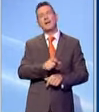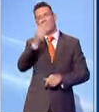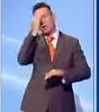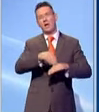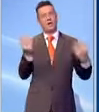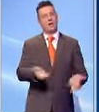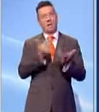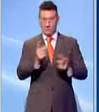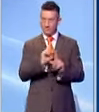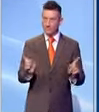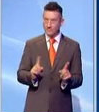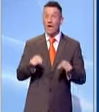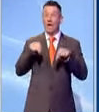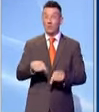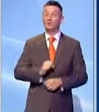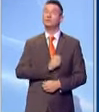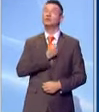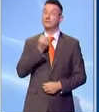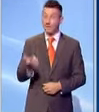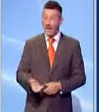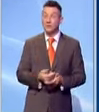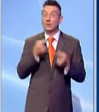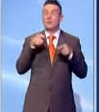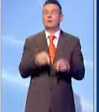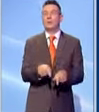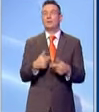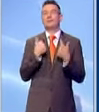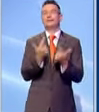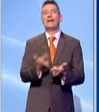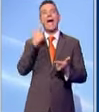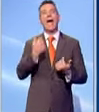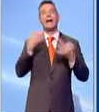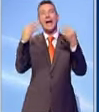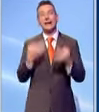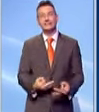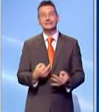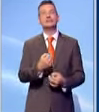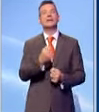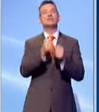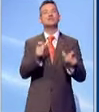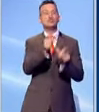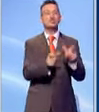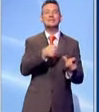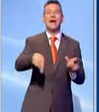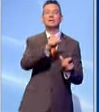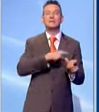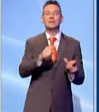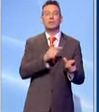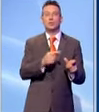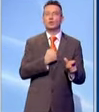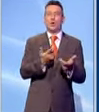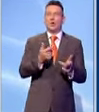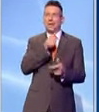dispiace, perché questo non offre nessuna garanzia al cittadino utente, perché noi abbiamo senz'altro